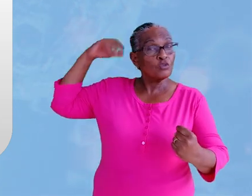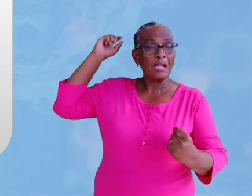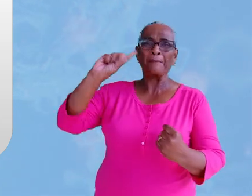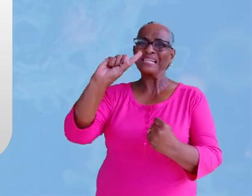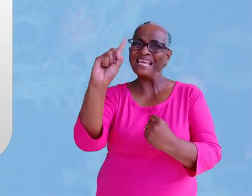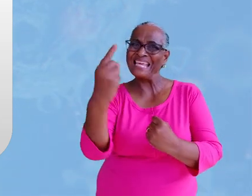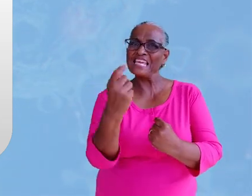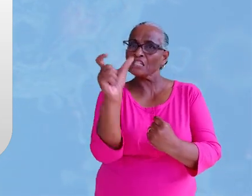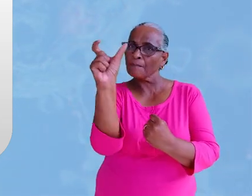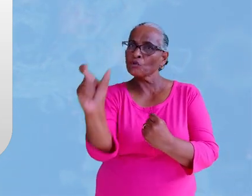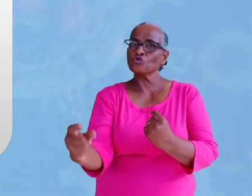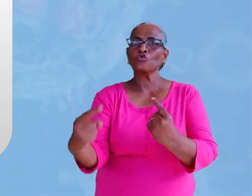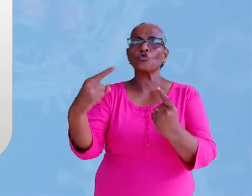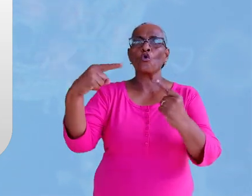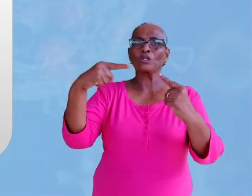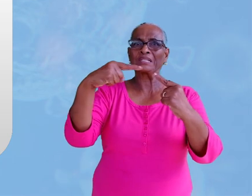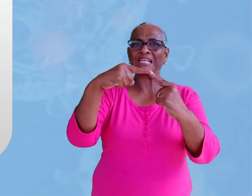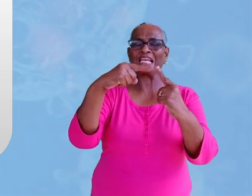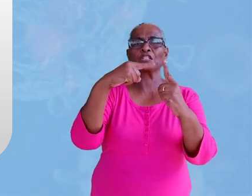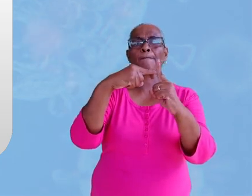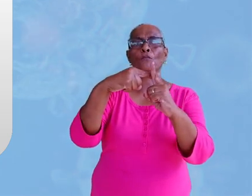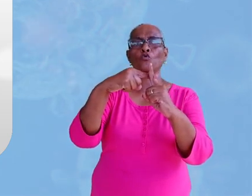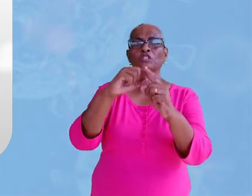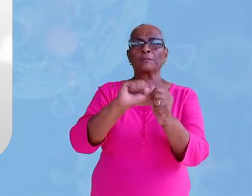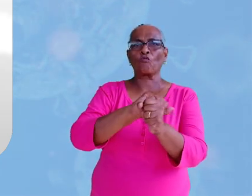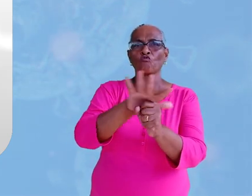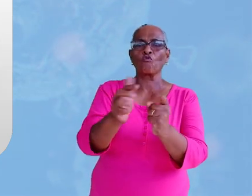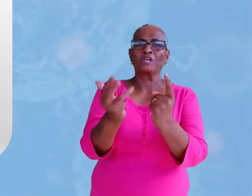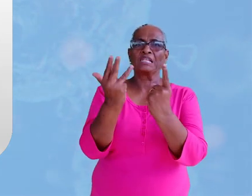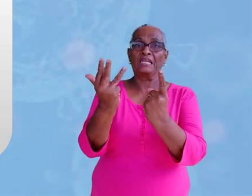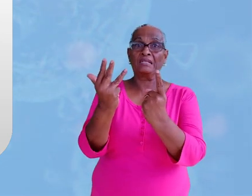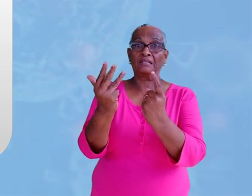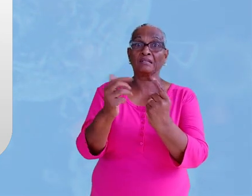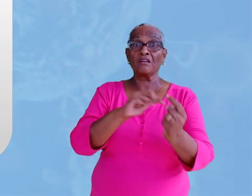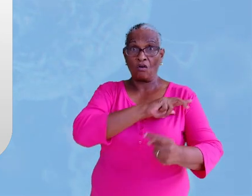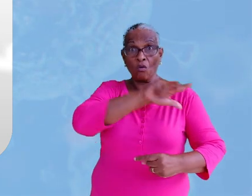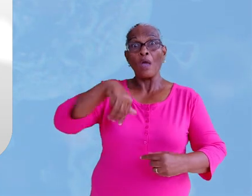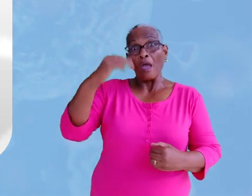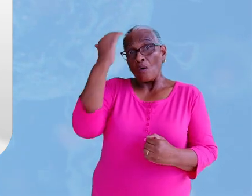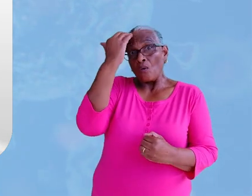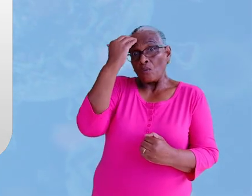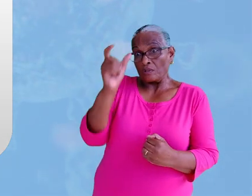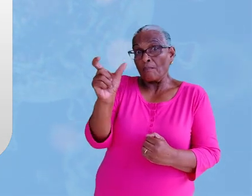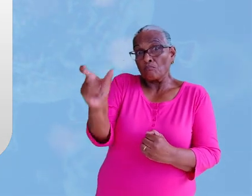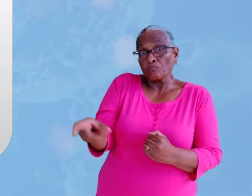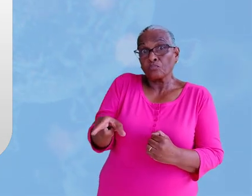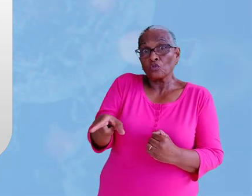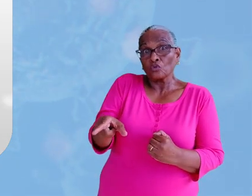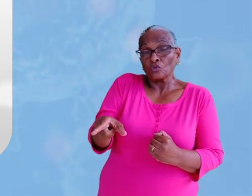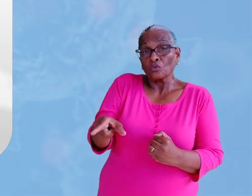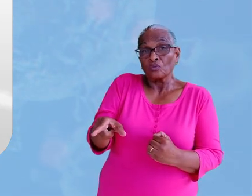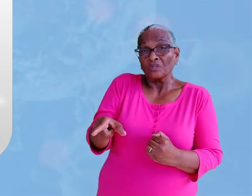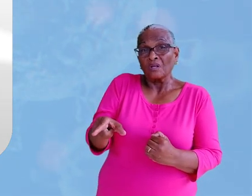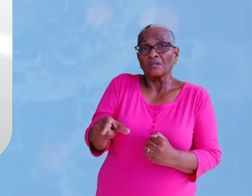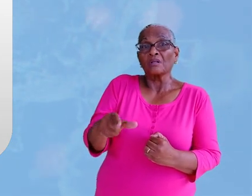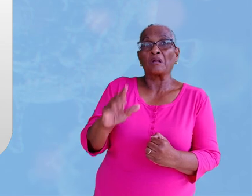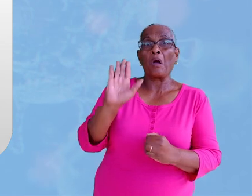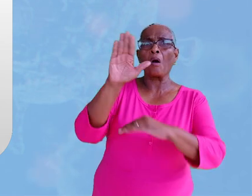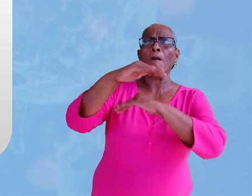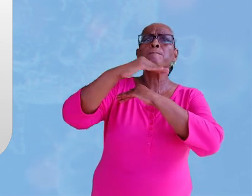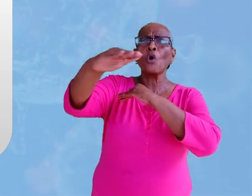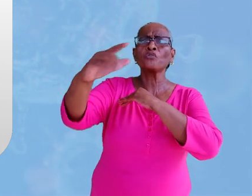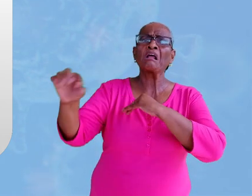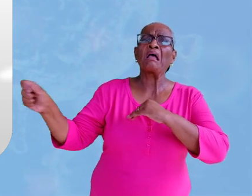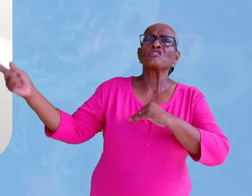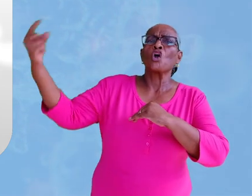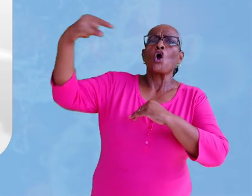persoon positief getest op de ziekte COVID-19. Wij weten dat deze persoon de ziekte vanuit het buitenland